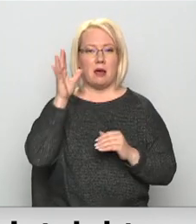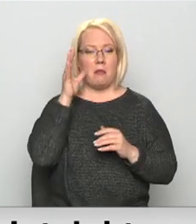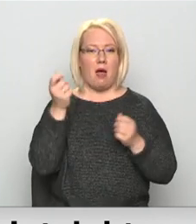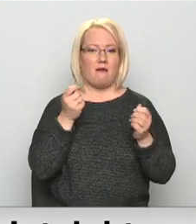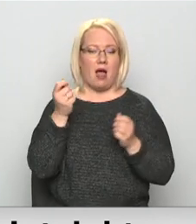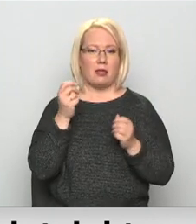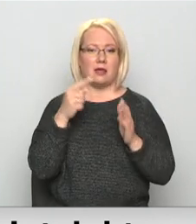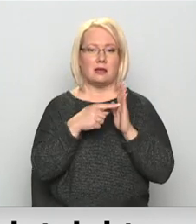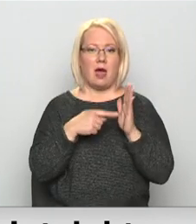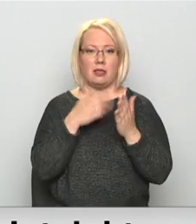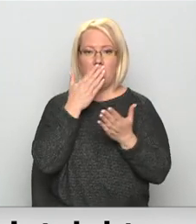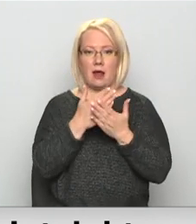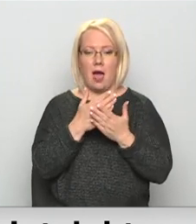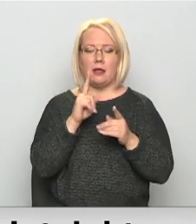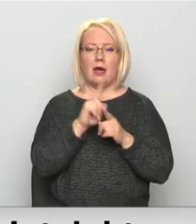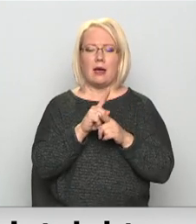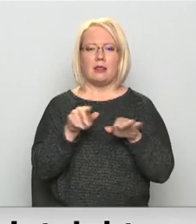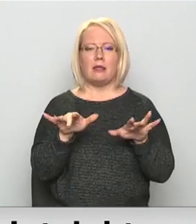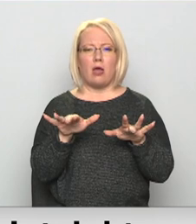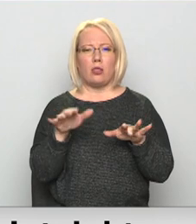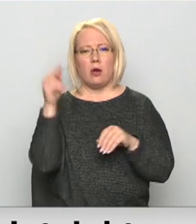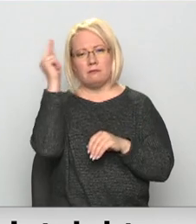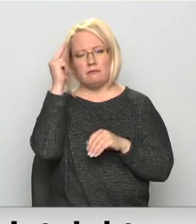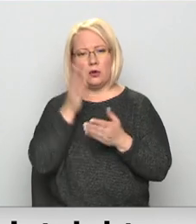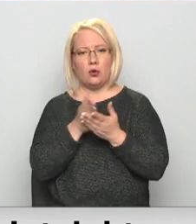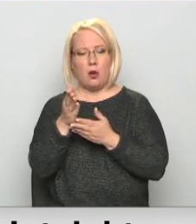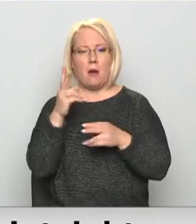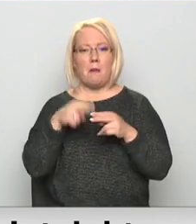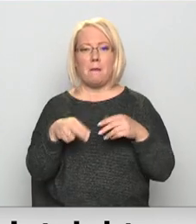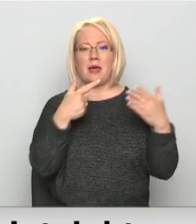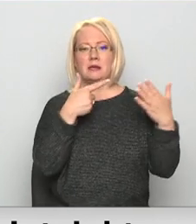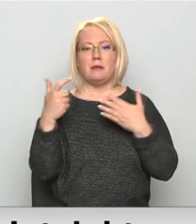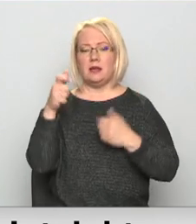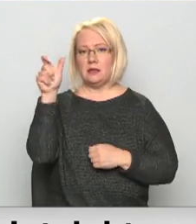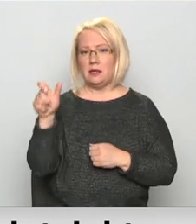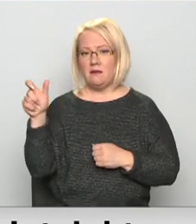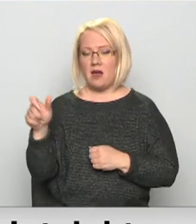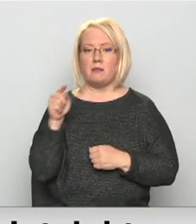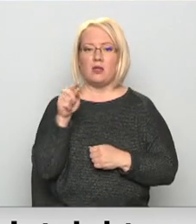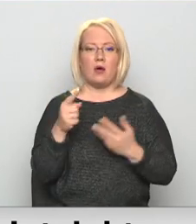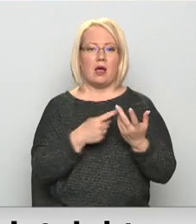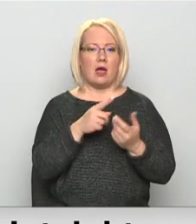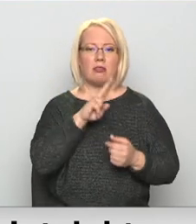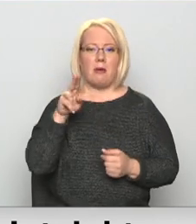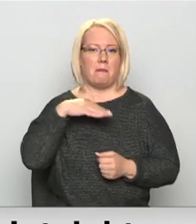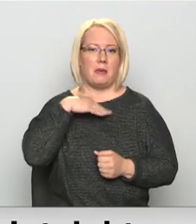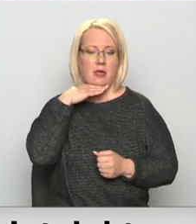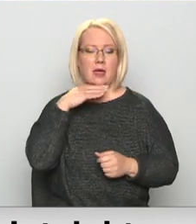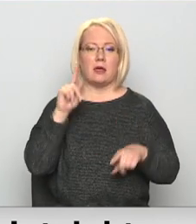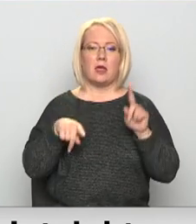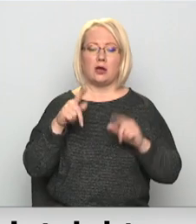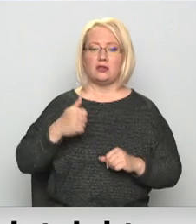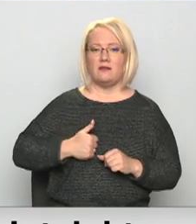dati liecina, ka, ja gadu studijas IT jomā pabeidz aptuvēni 700 cilvēku. Taču ar šo skaitu nepietiek, dažus